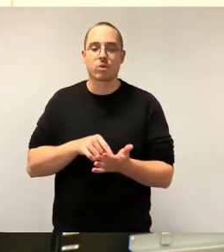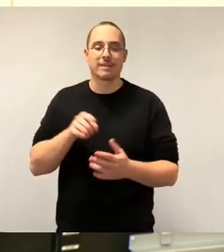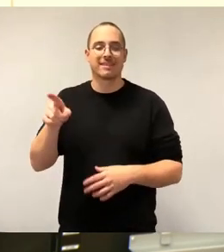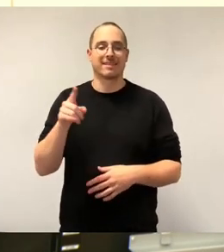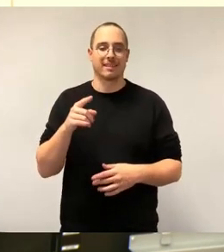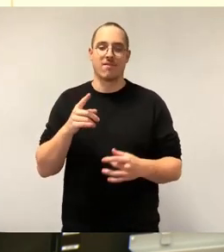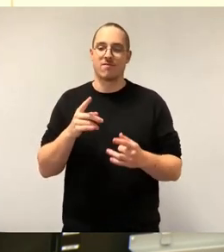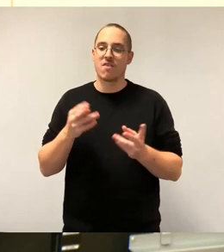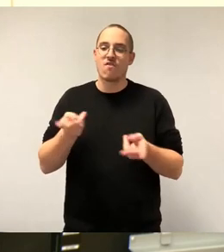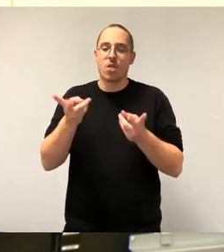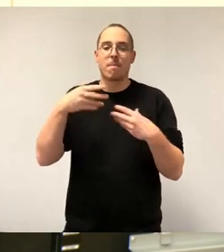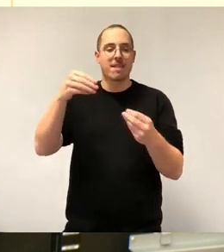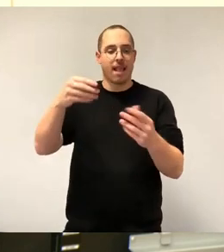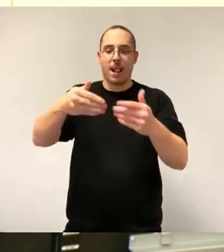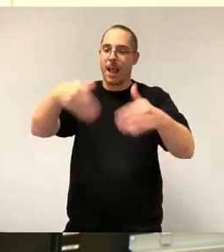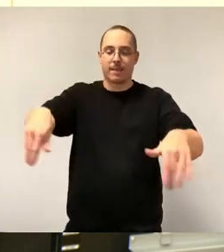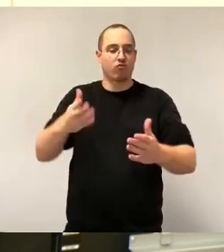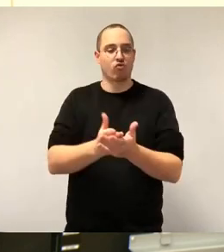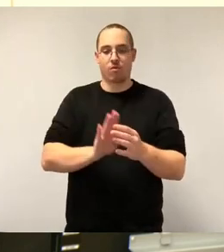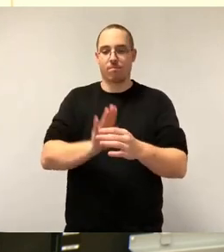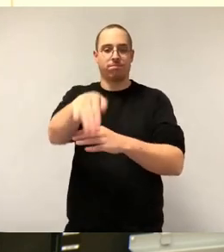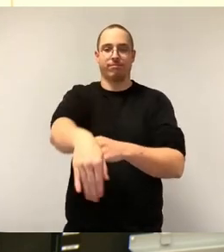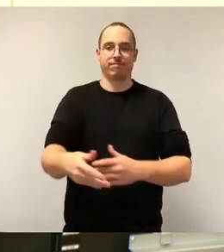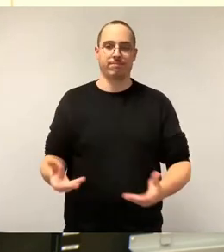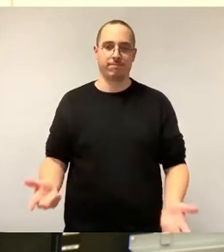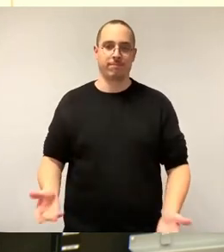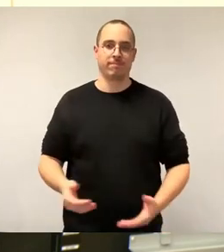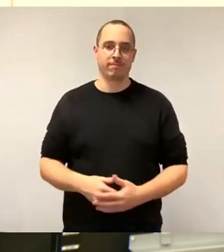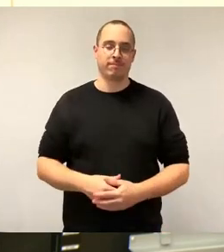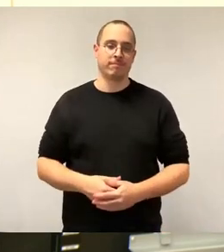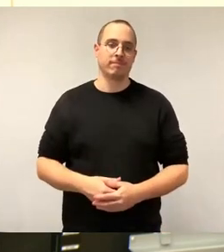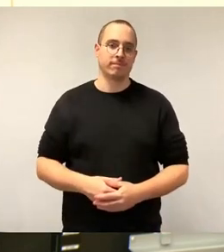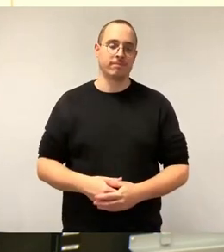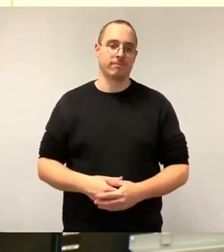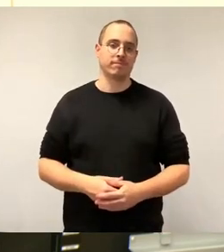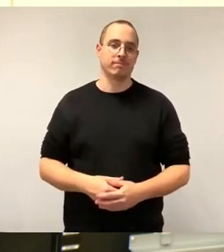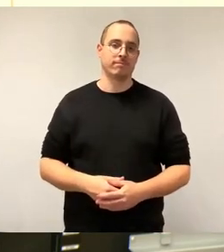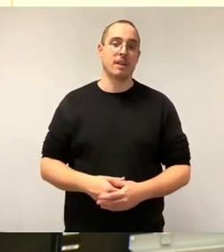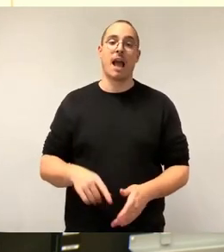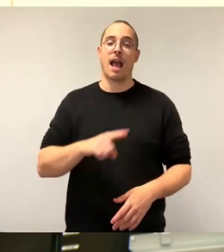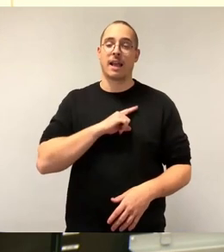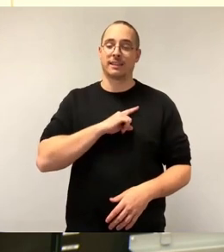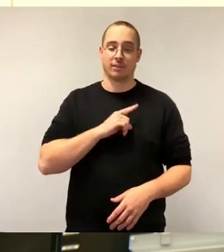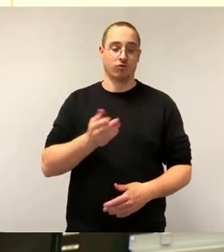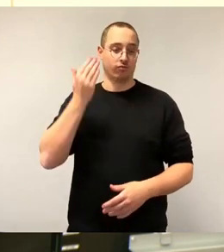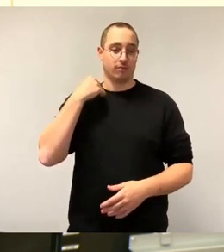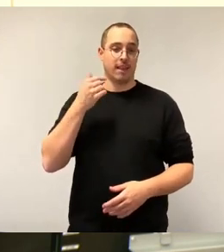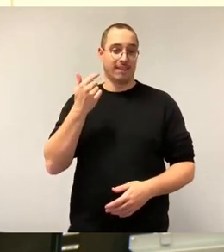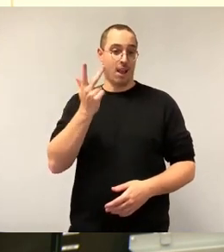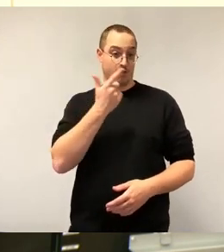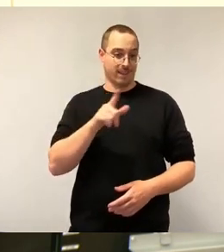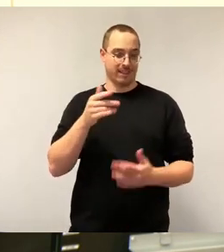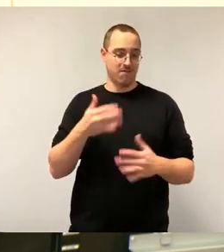Finanzierungskonditionen für langfristige Darlehenskonditionen sind zwar 23 insgesamt gestiegen, jedoch